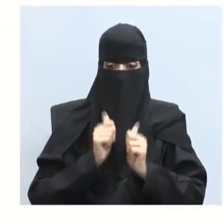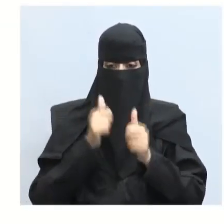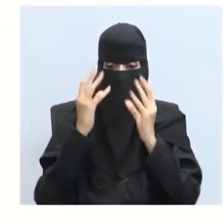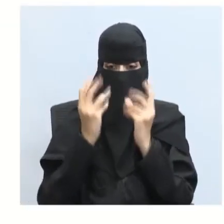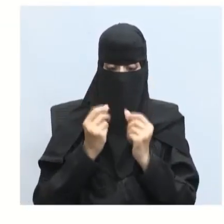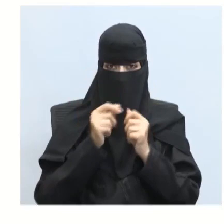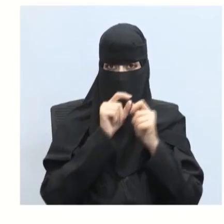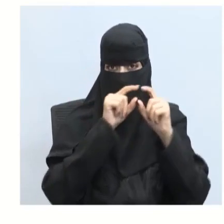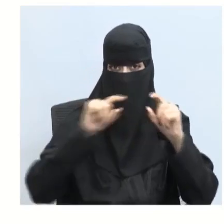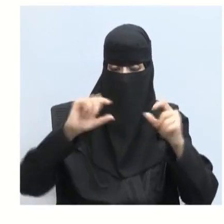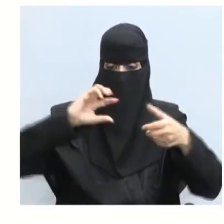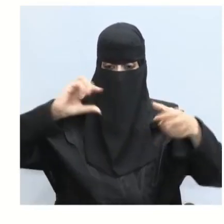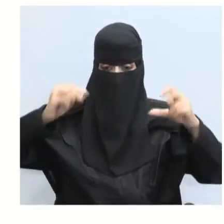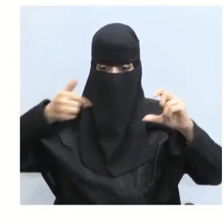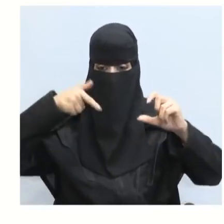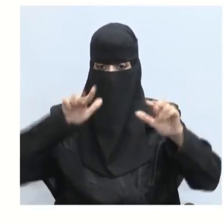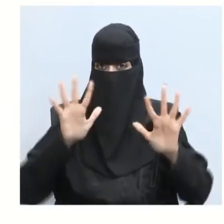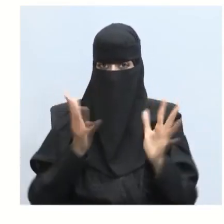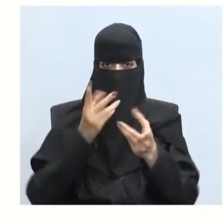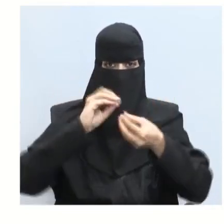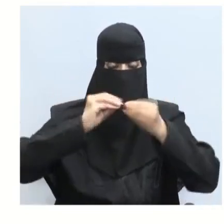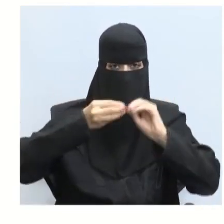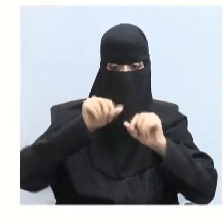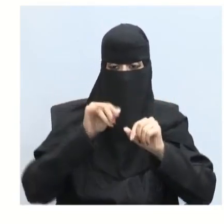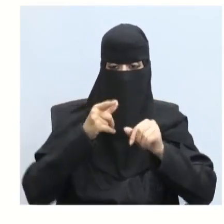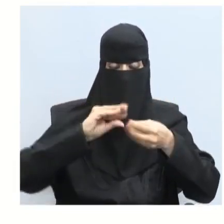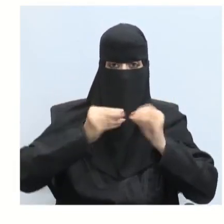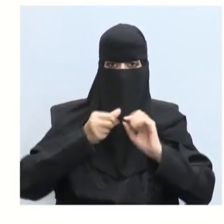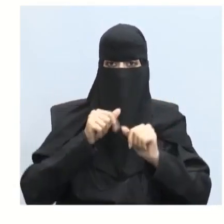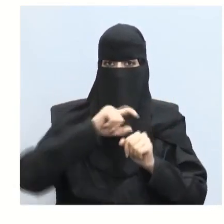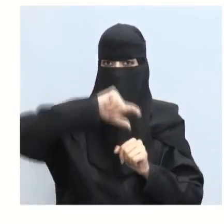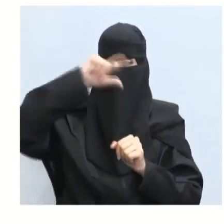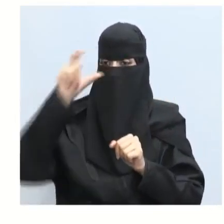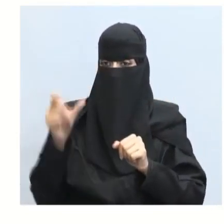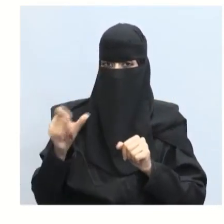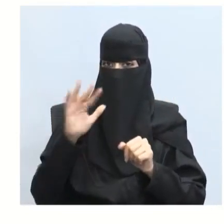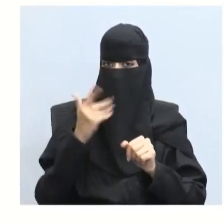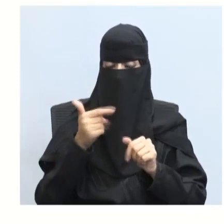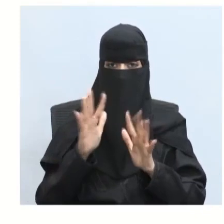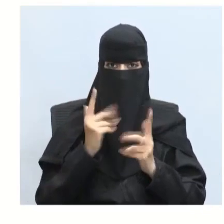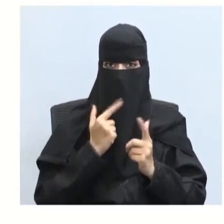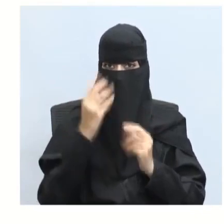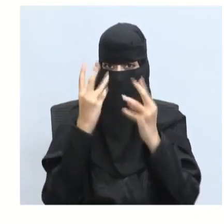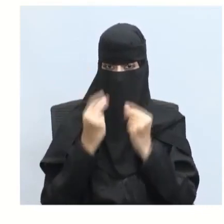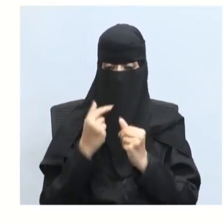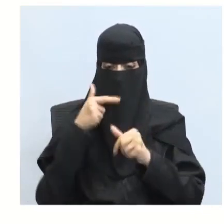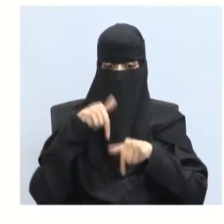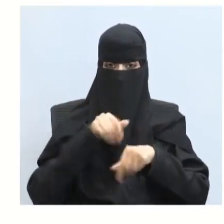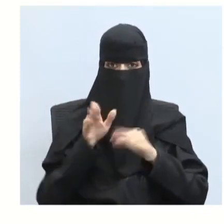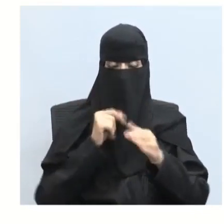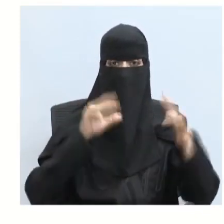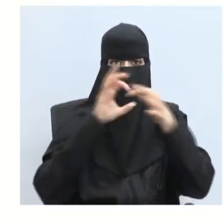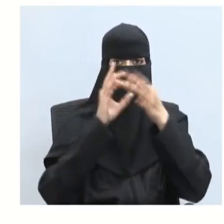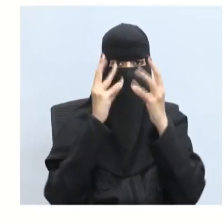كيف نستطيع حساب الطول الموجي لأي لون من ألوان الطيف؟ نعم أحسنت بواسطة